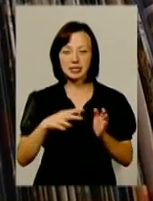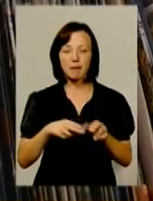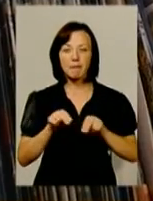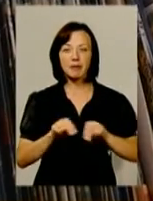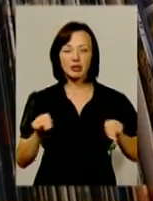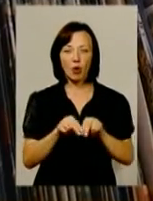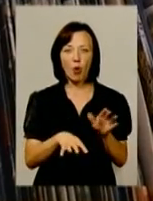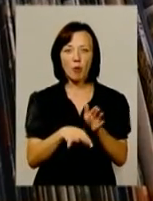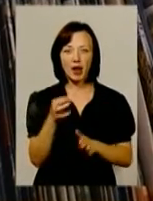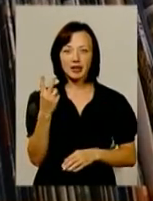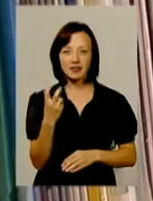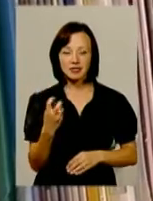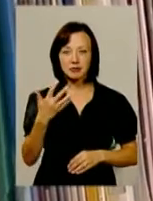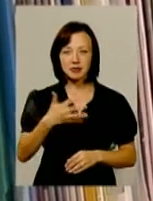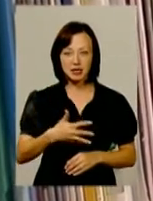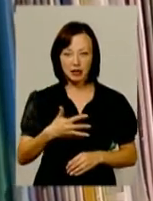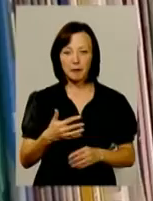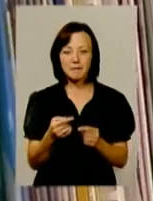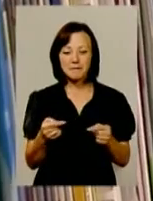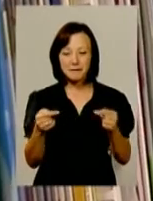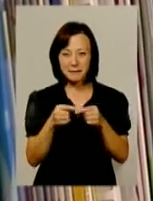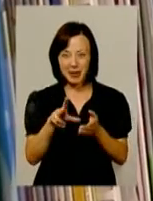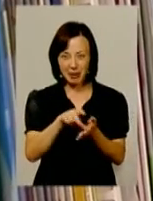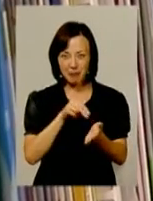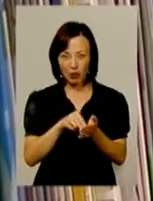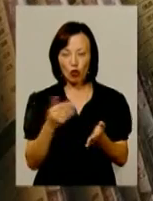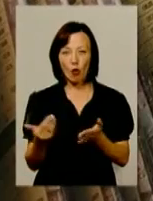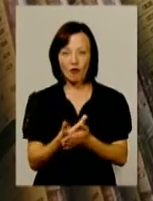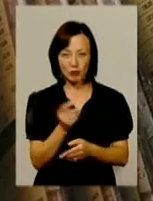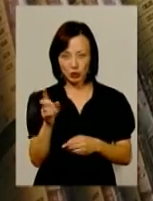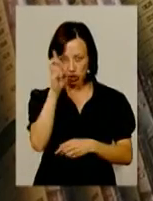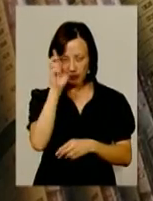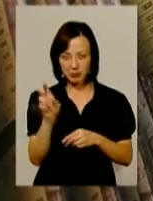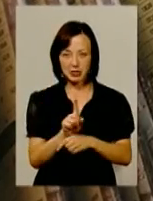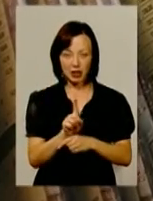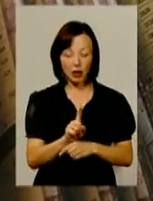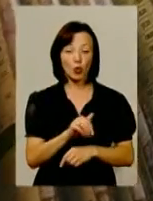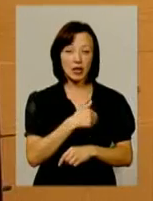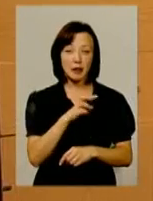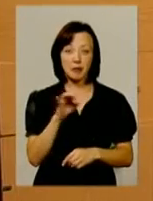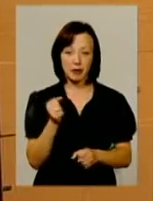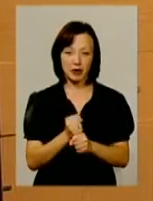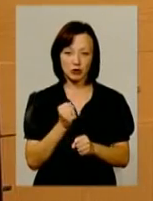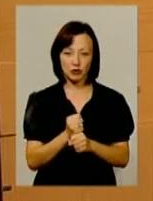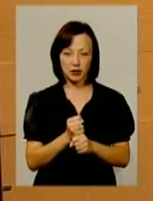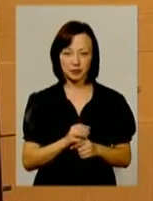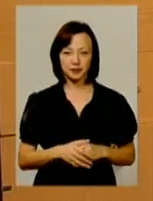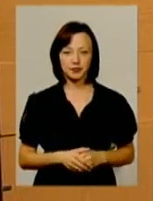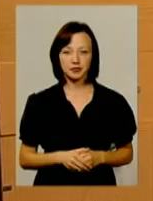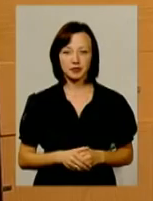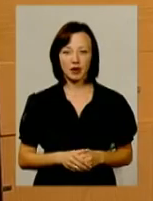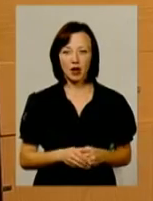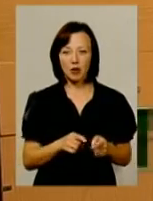обрали 253 примірники, які відповідають новим державним стандартам та за якими вони б хотіли працювати. Протягом квітня-травня